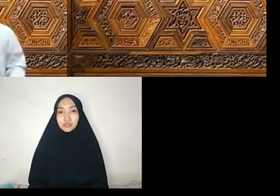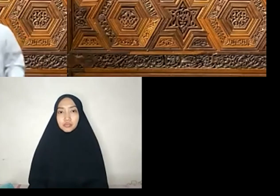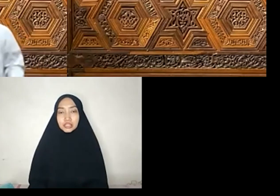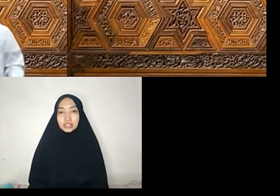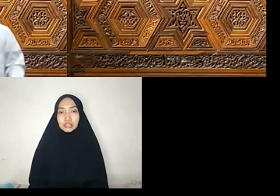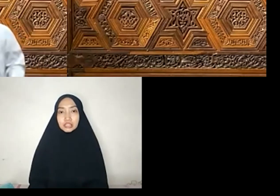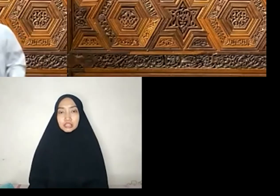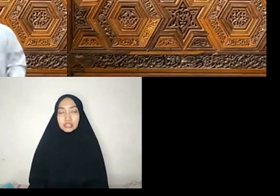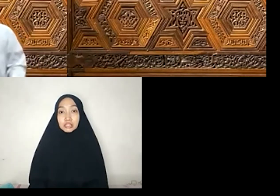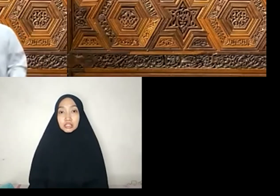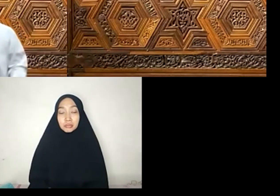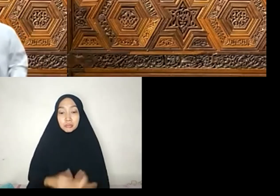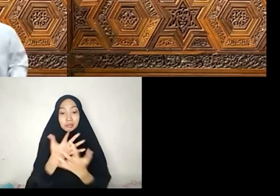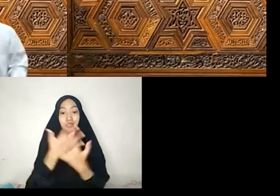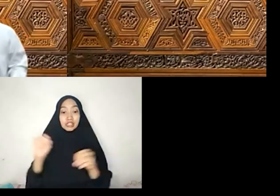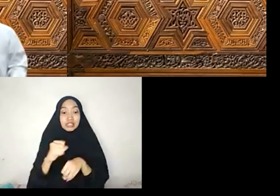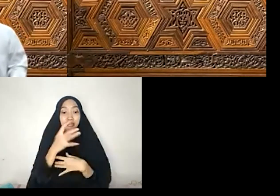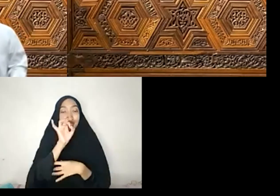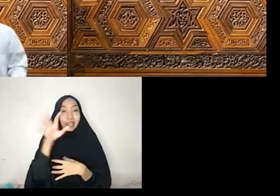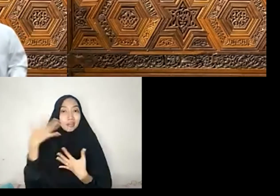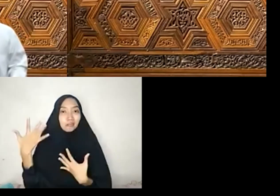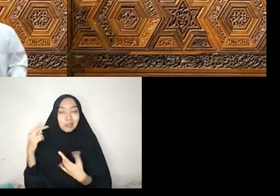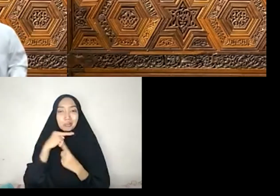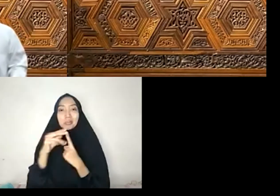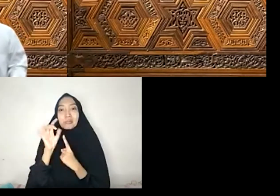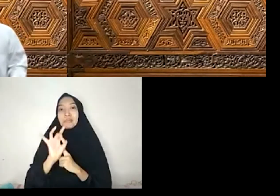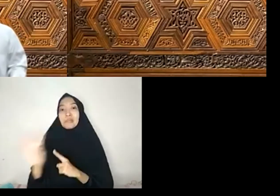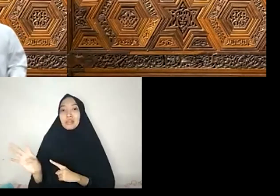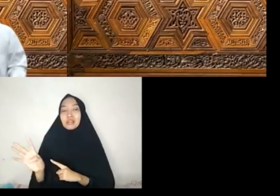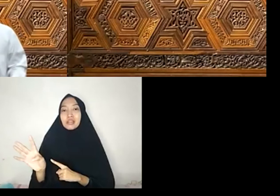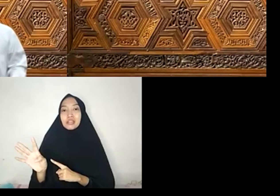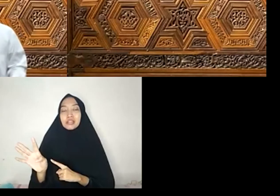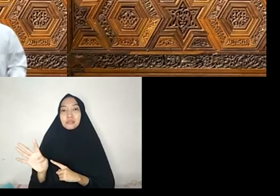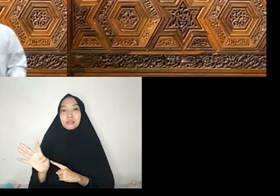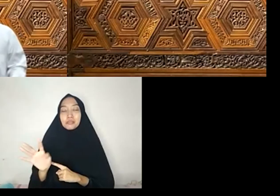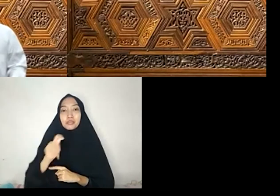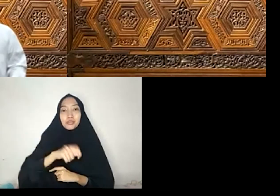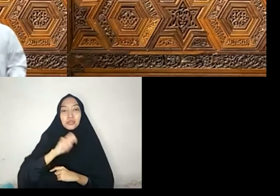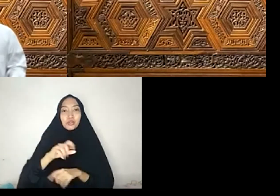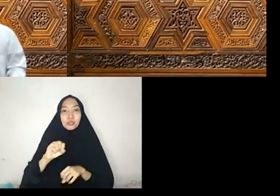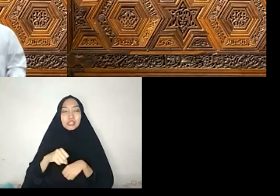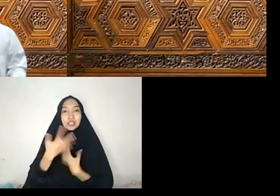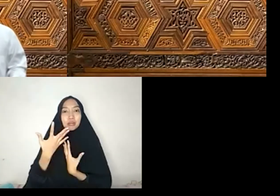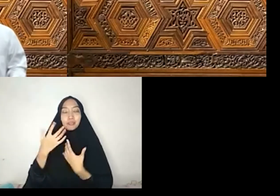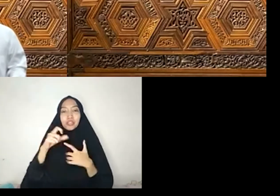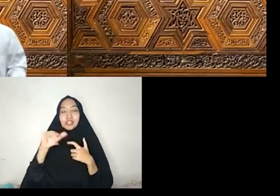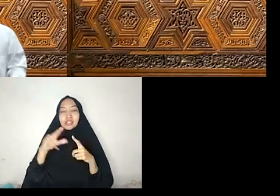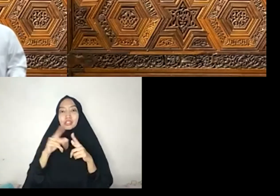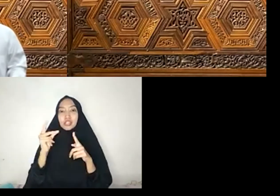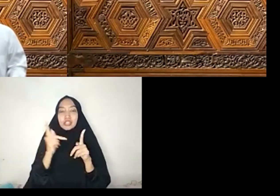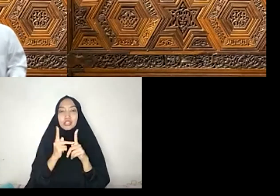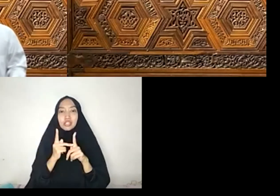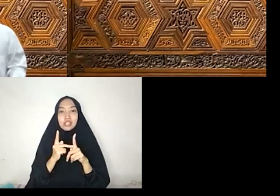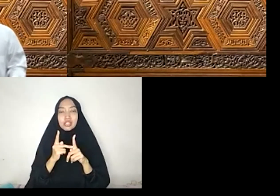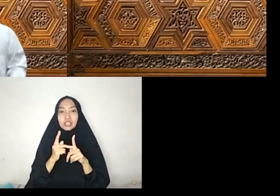lain Berpandangan sebaliknya Yaitu bahwa Hukum Islam Syariah Selaras dengan isu-isu